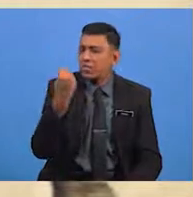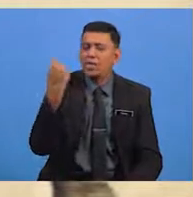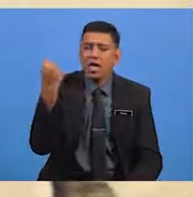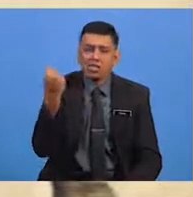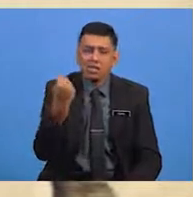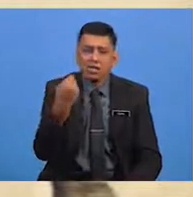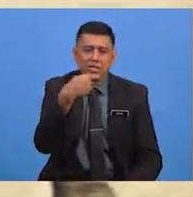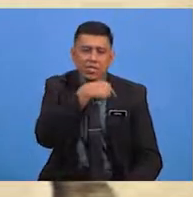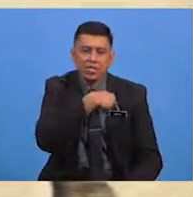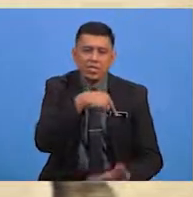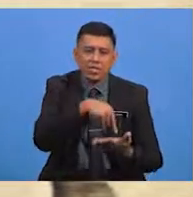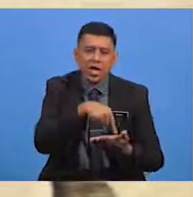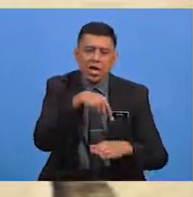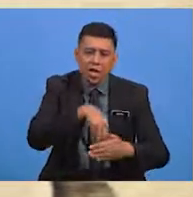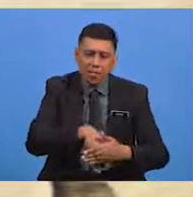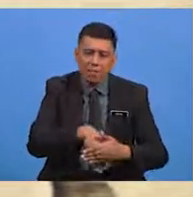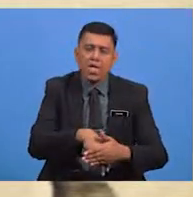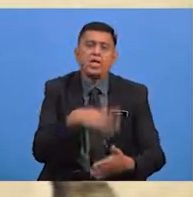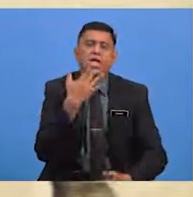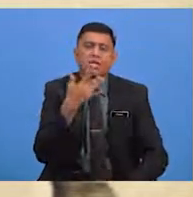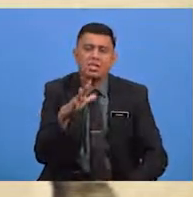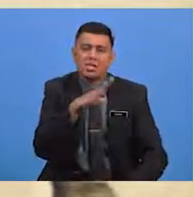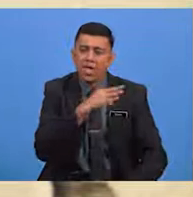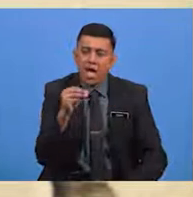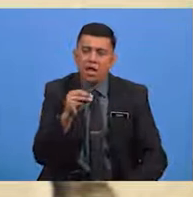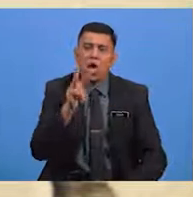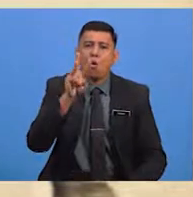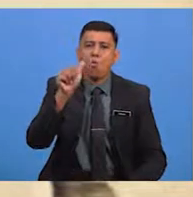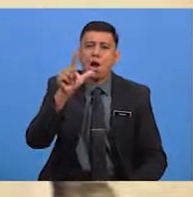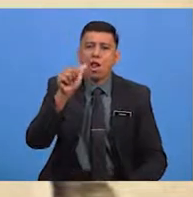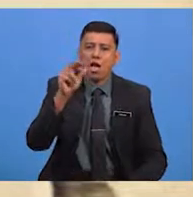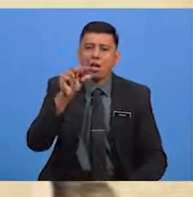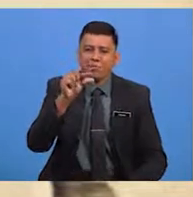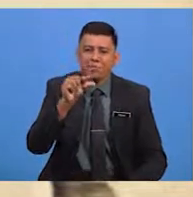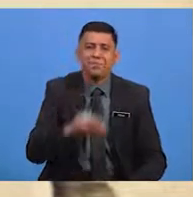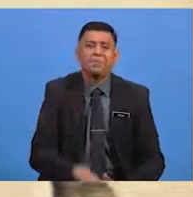Senantiasa di dalam nasib dan walang